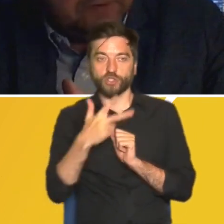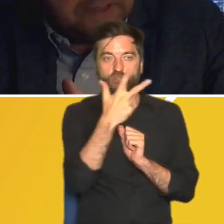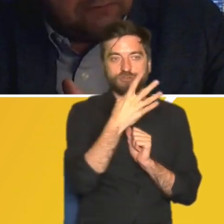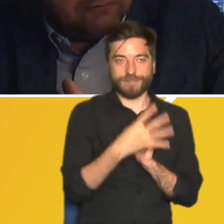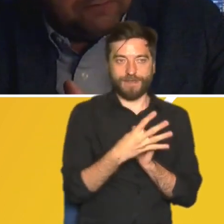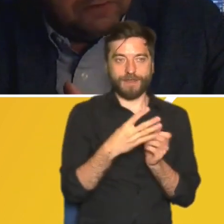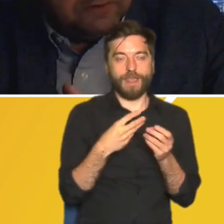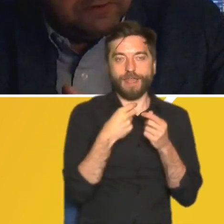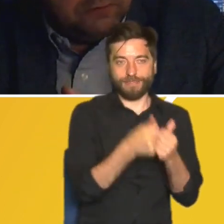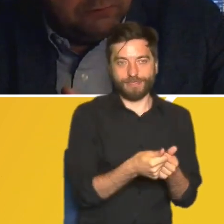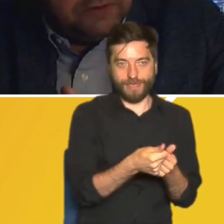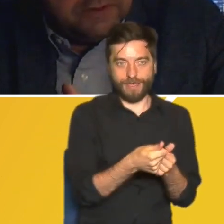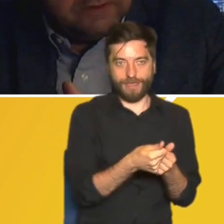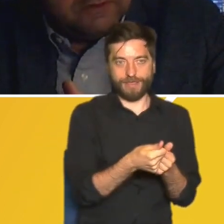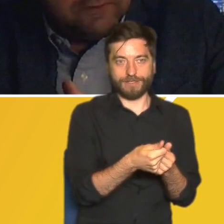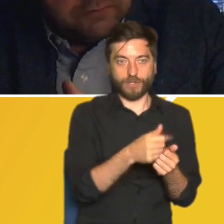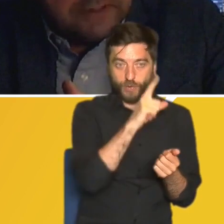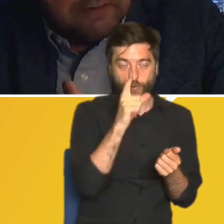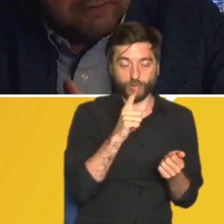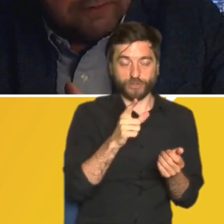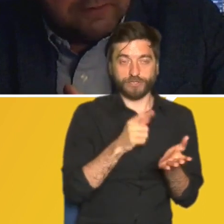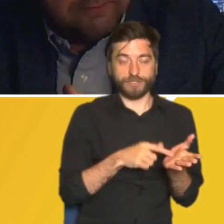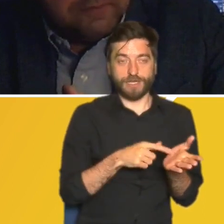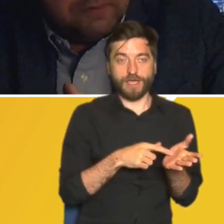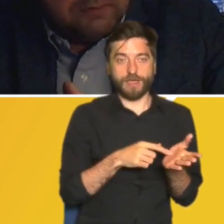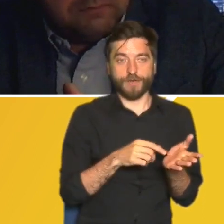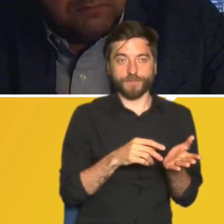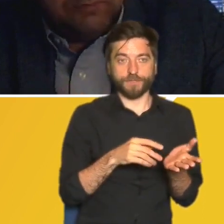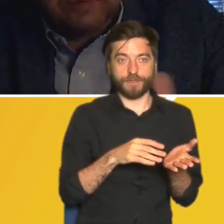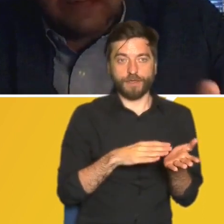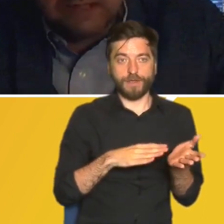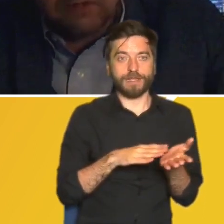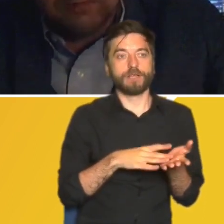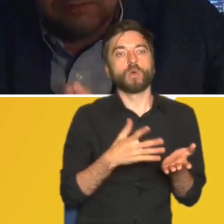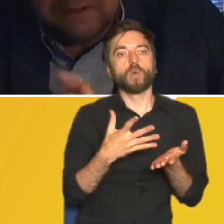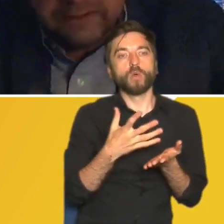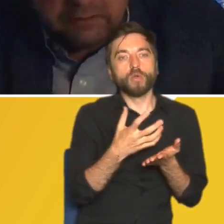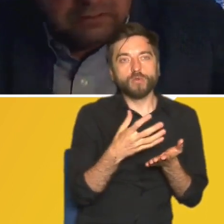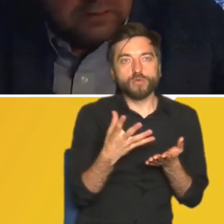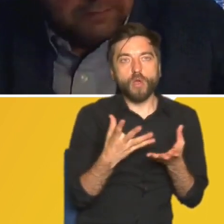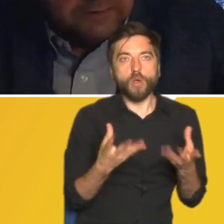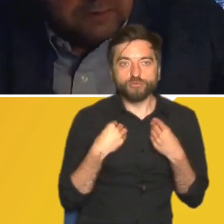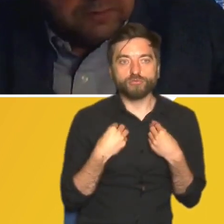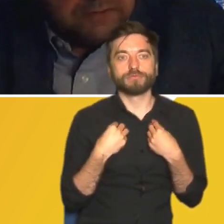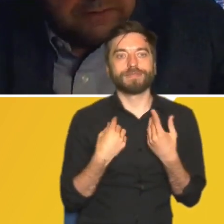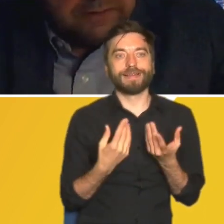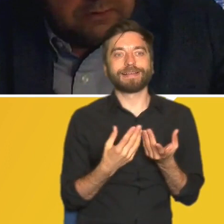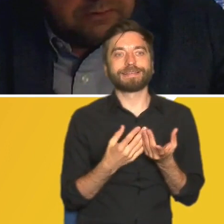wydatków ludzi jest związane z uzyskaniem optymalnego